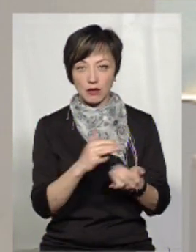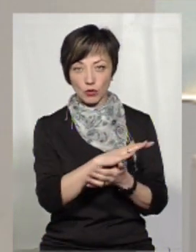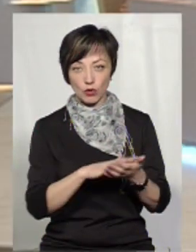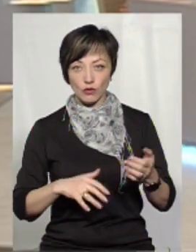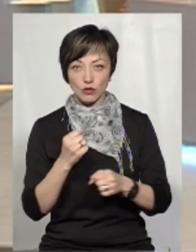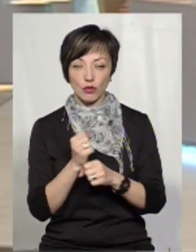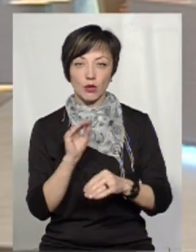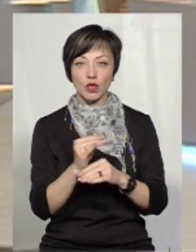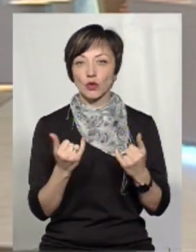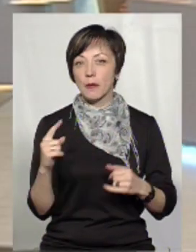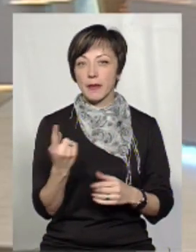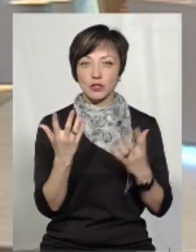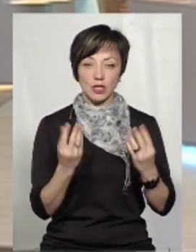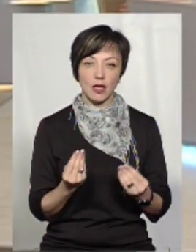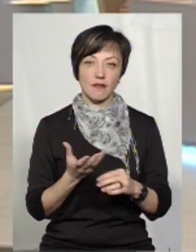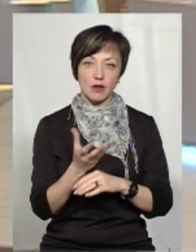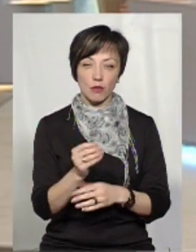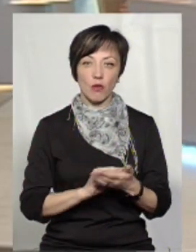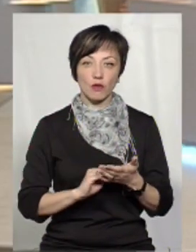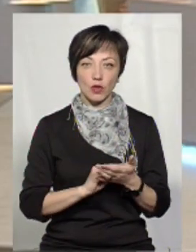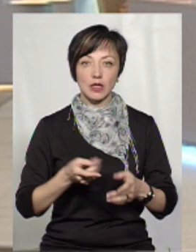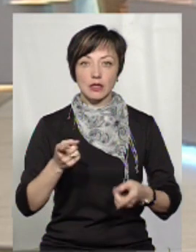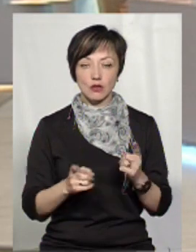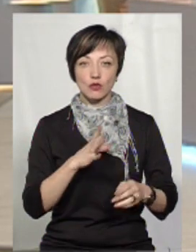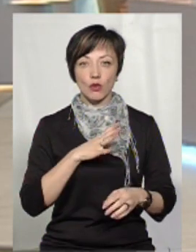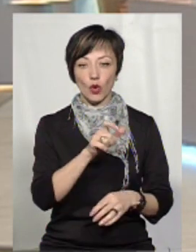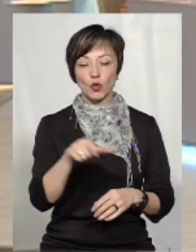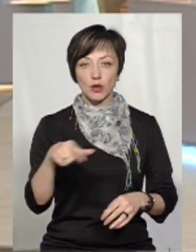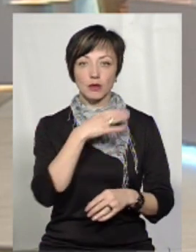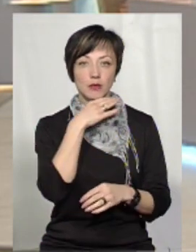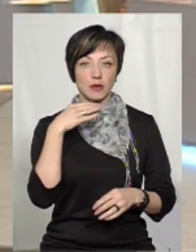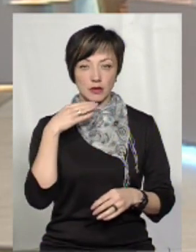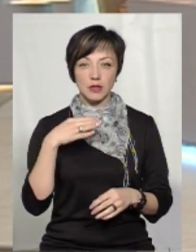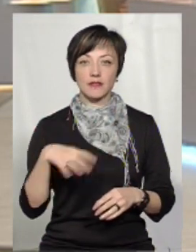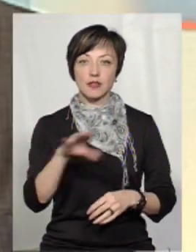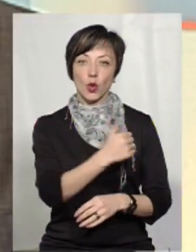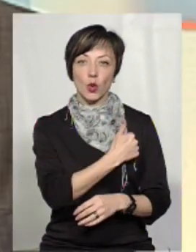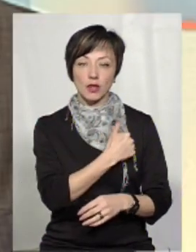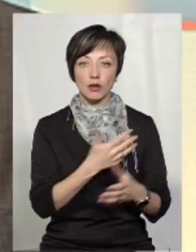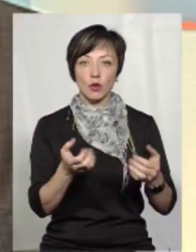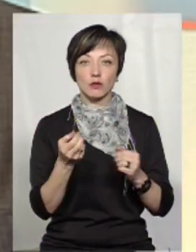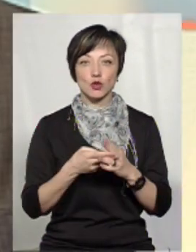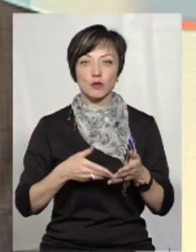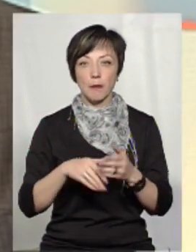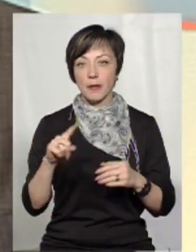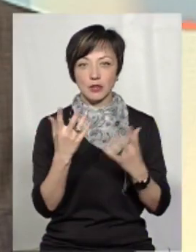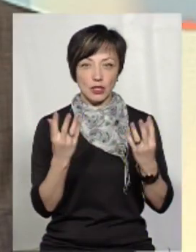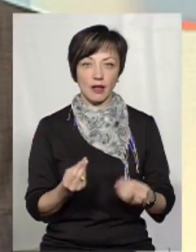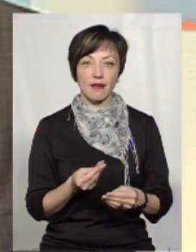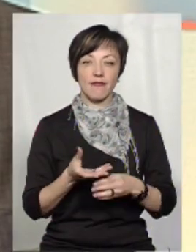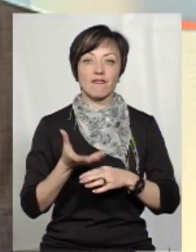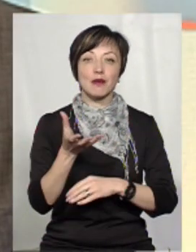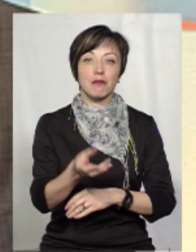працювання? Сьогодні перший день виплат, я повторюсь, людей дійсно було достатня кількість, всі хотіли отримати субсидію в перший день